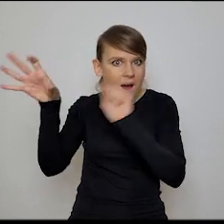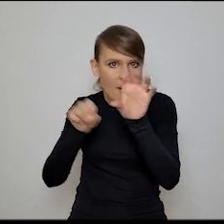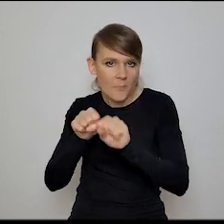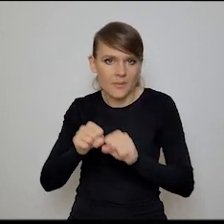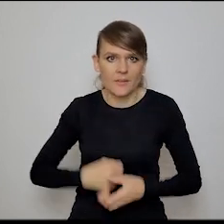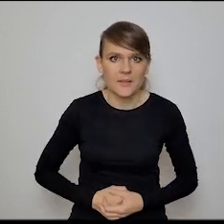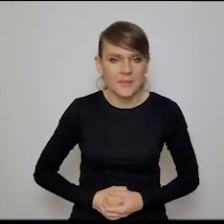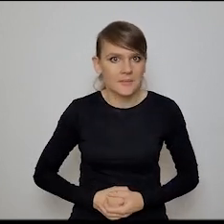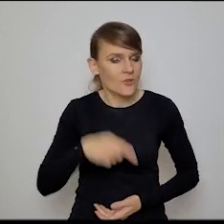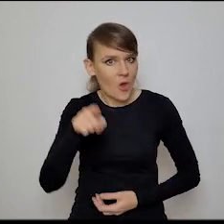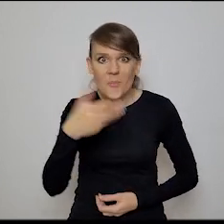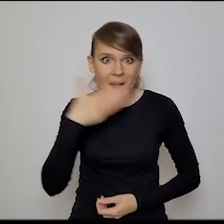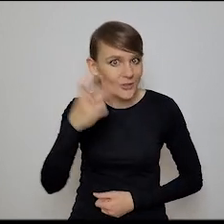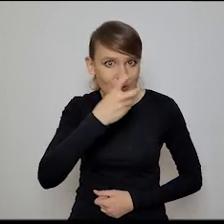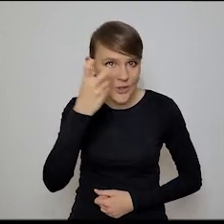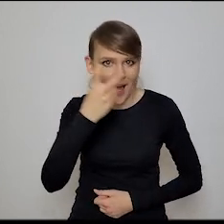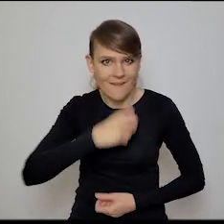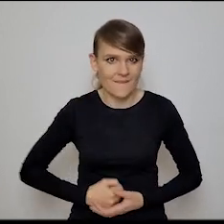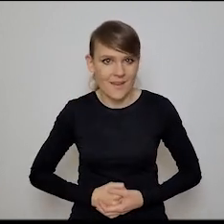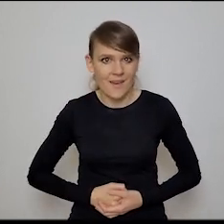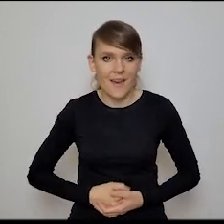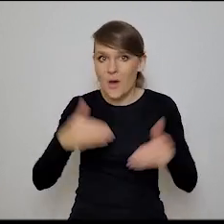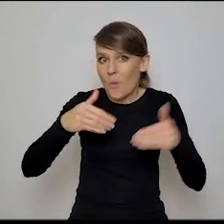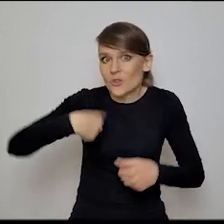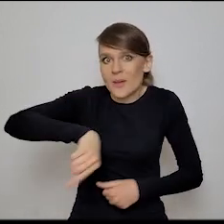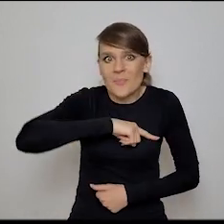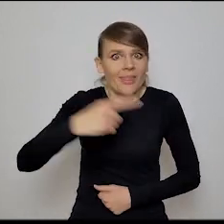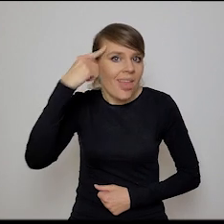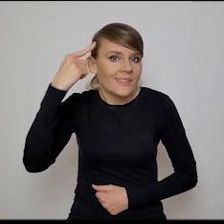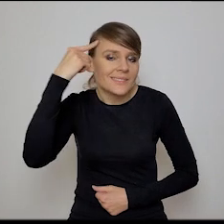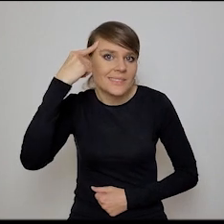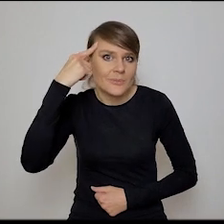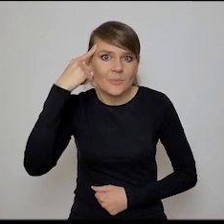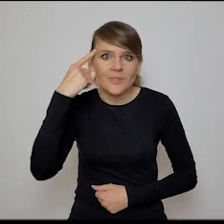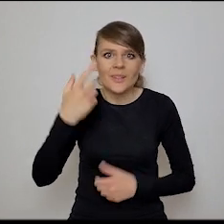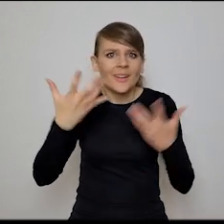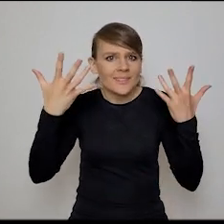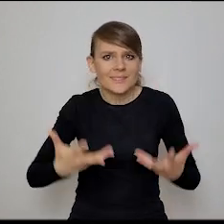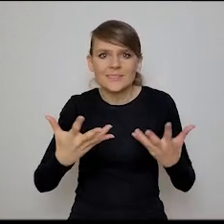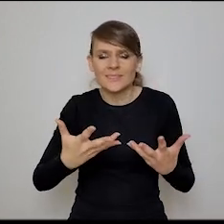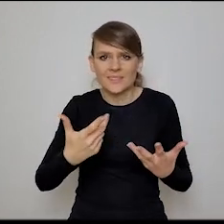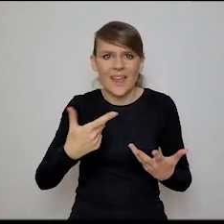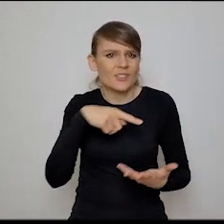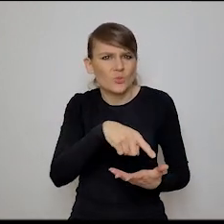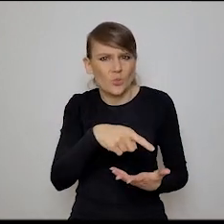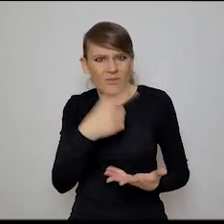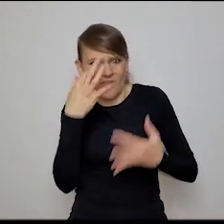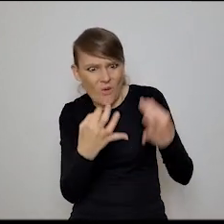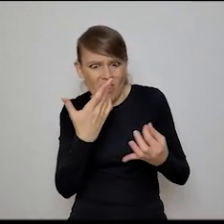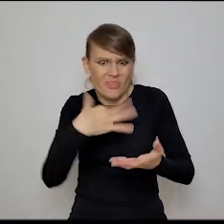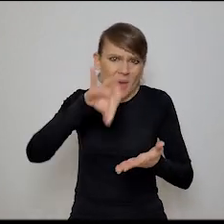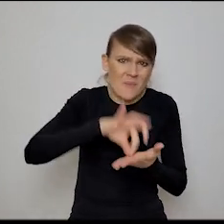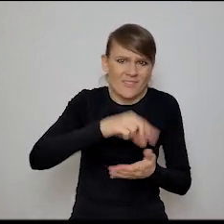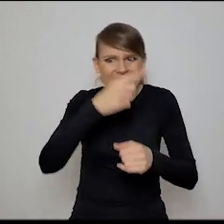Tak, tak. Bardzo ciekawe to, że może w nas jest tęsknota właśnie, żeby się pozbyć tej niepewności w decydowaniu